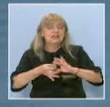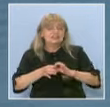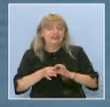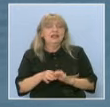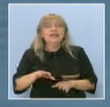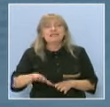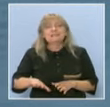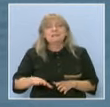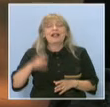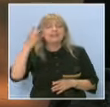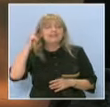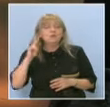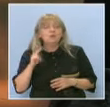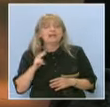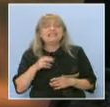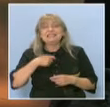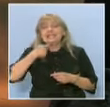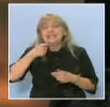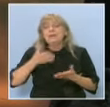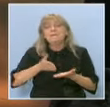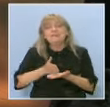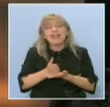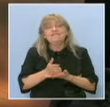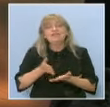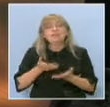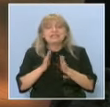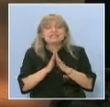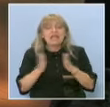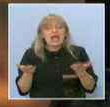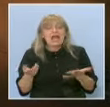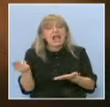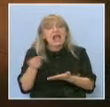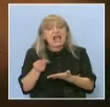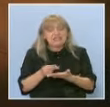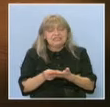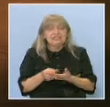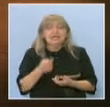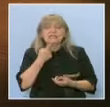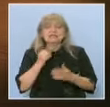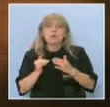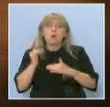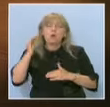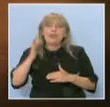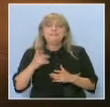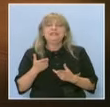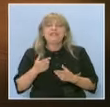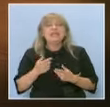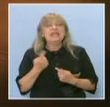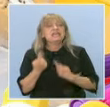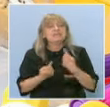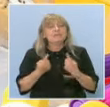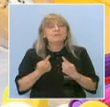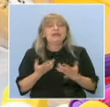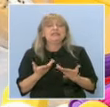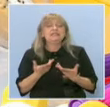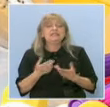занятията за корабите и морските професии минават през картинките. За кадетите заниманията са по-осложнени. Едно от заниманията там